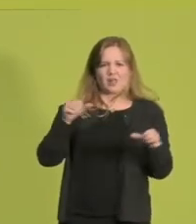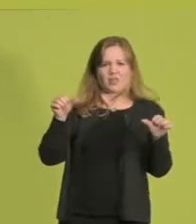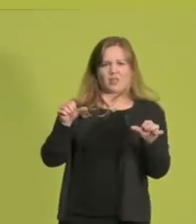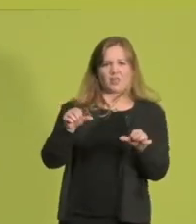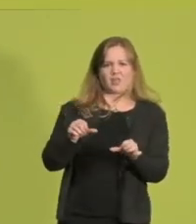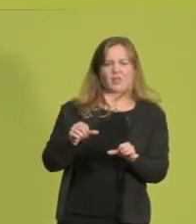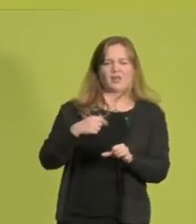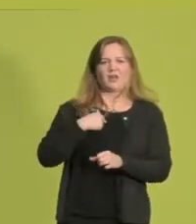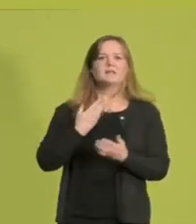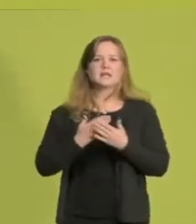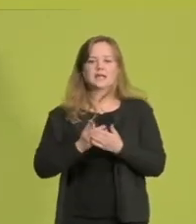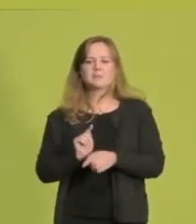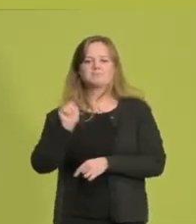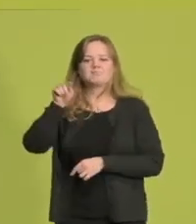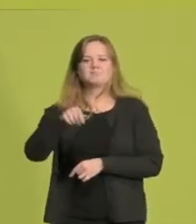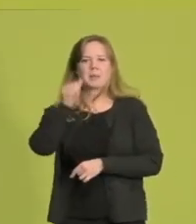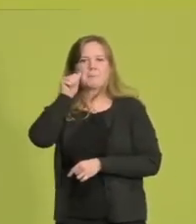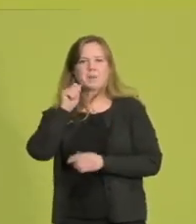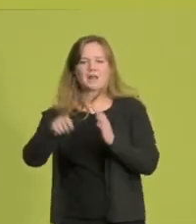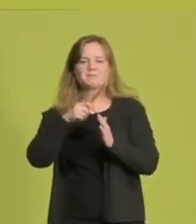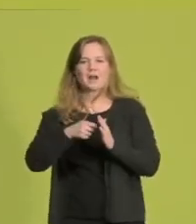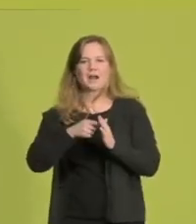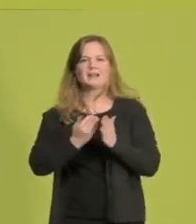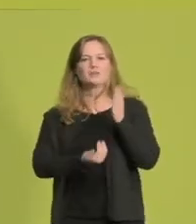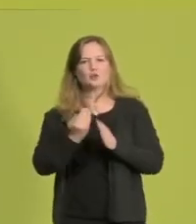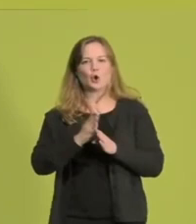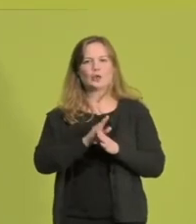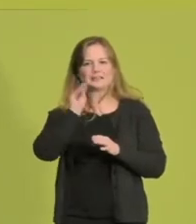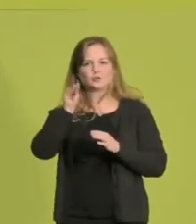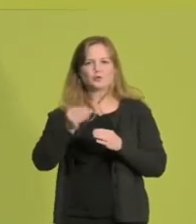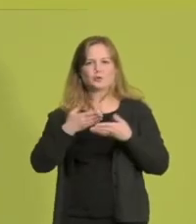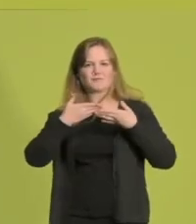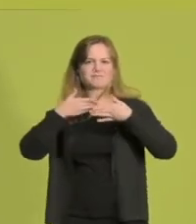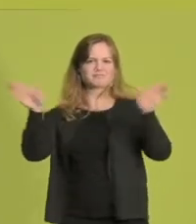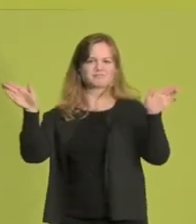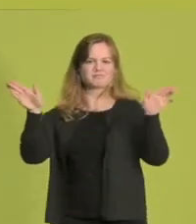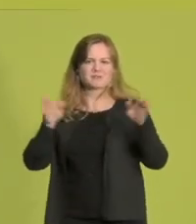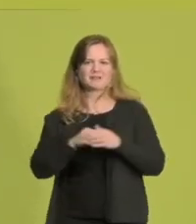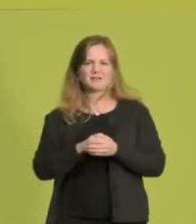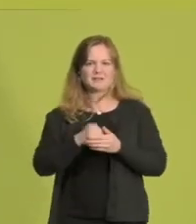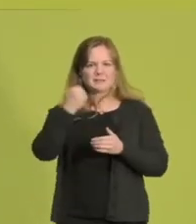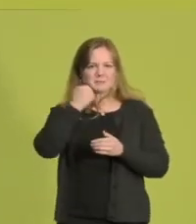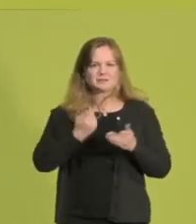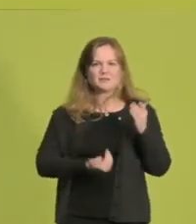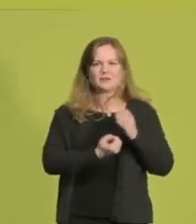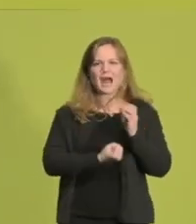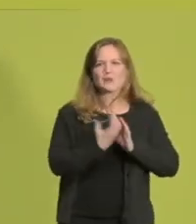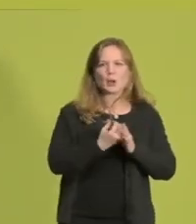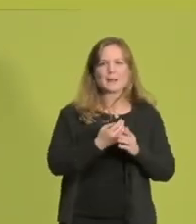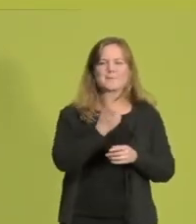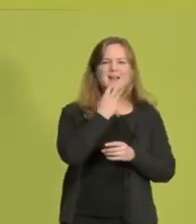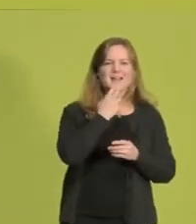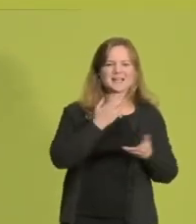die Wahl im Mai zu einer Richtungswahl machen. Begeistern wir für die erneuerbaren Energien, retten wir die